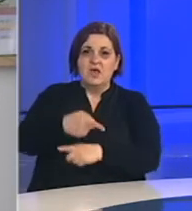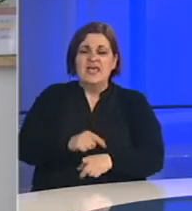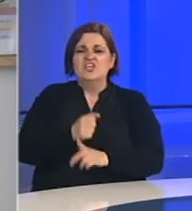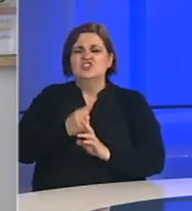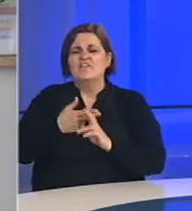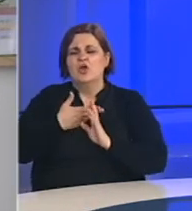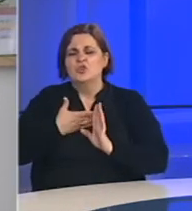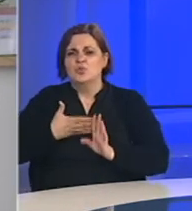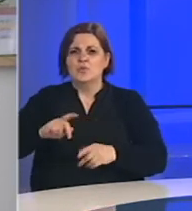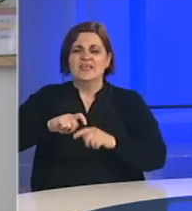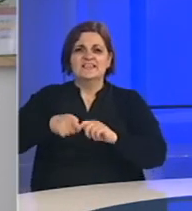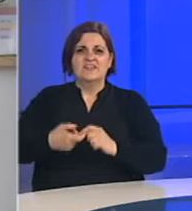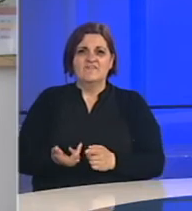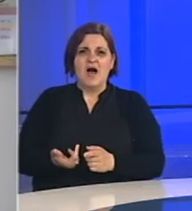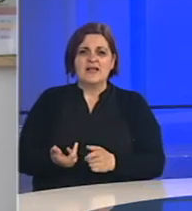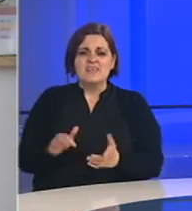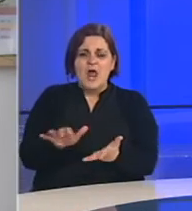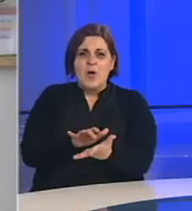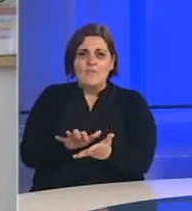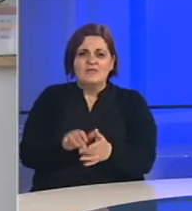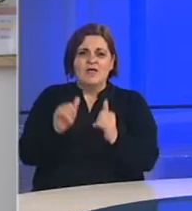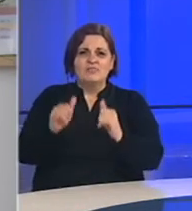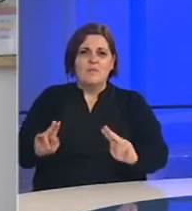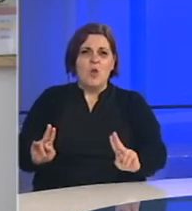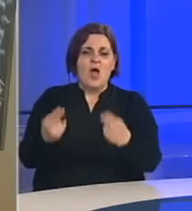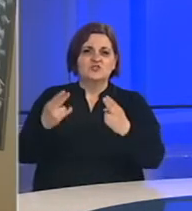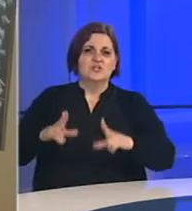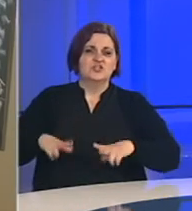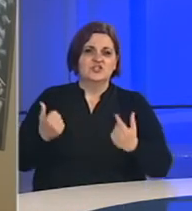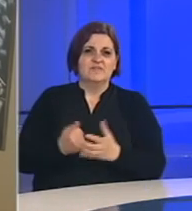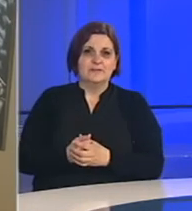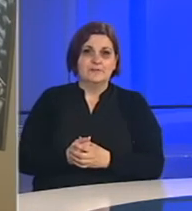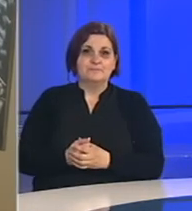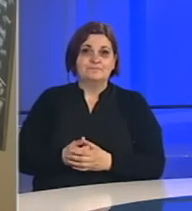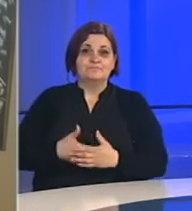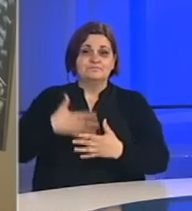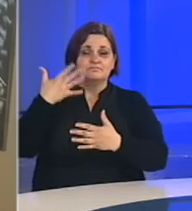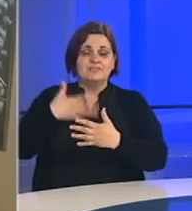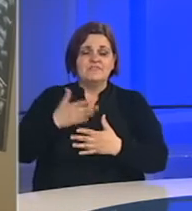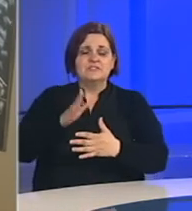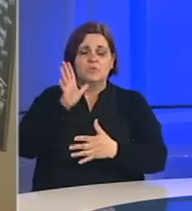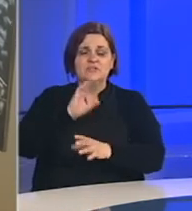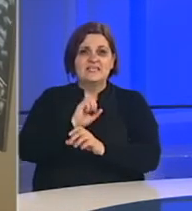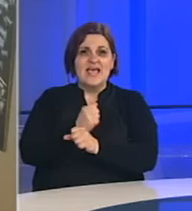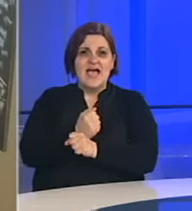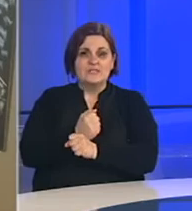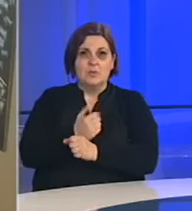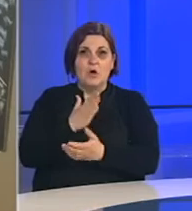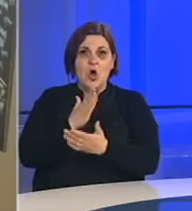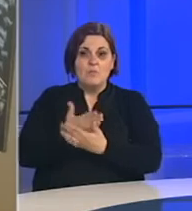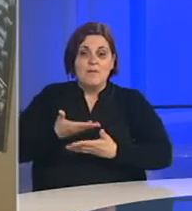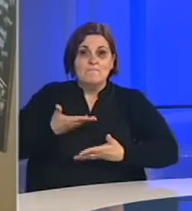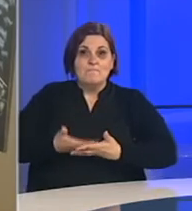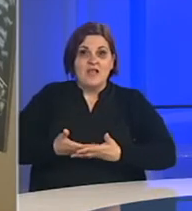drugi niz stvari gdje digitalizacija zaista može olakšati život. Javni televizijski servisi u Bosni i Hercegovini postali su